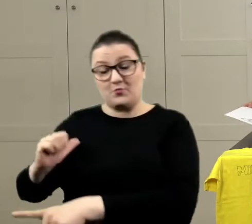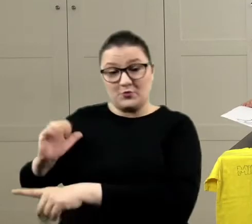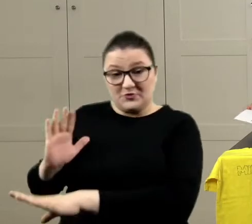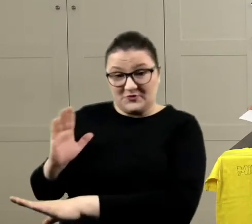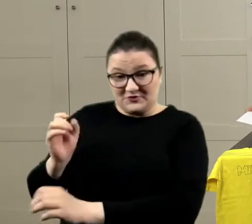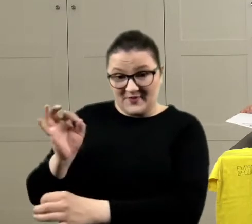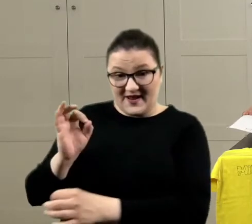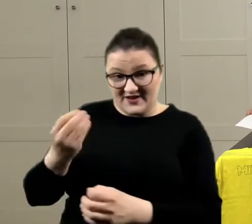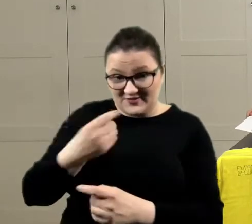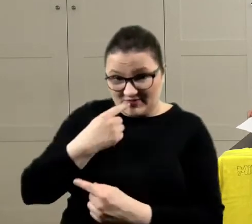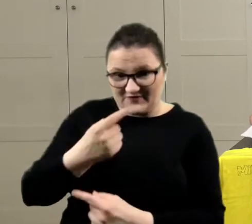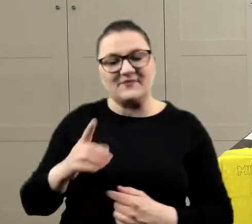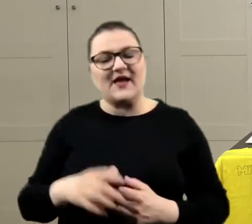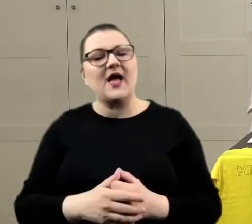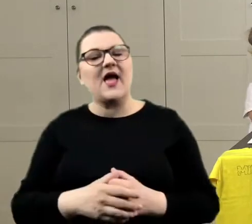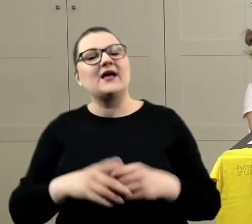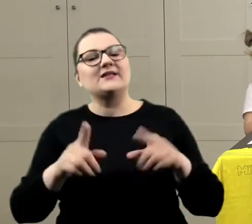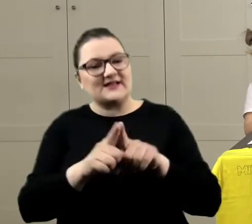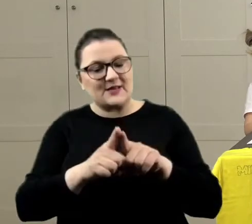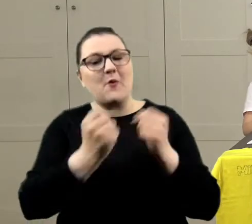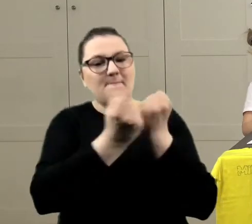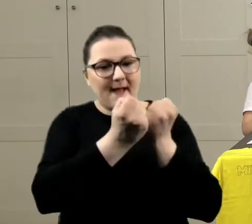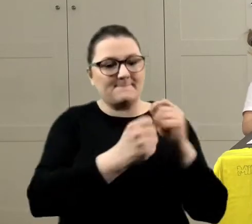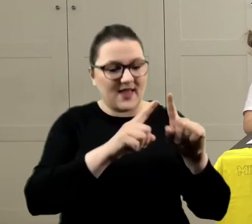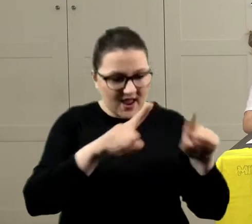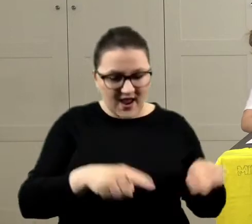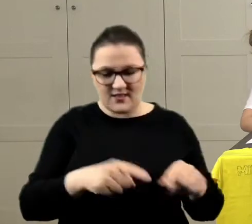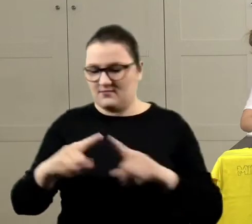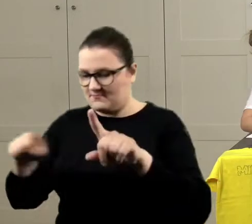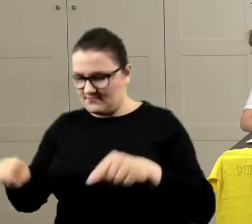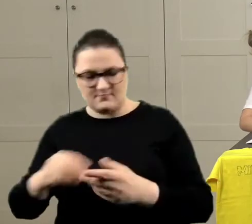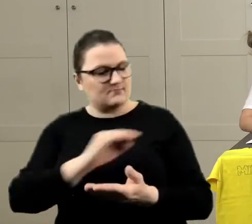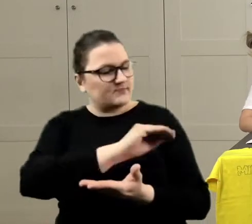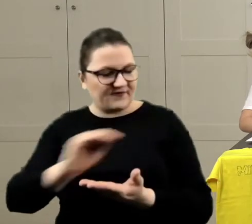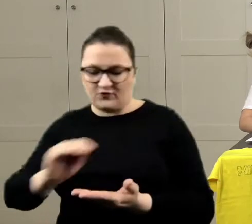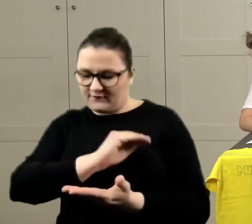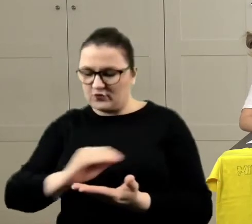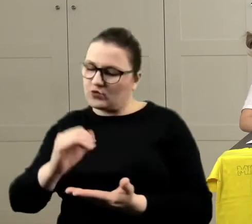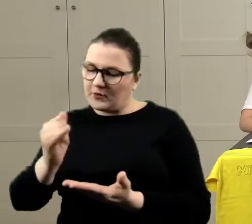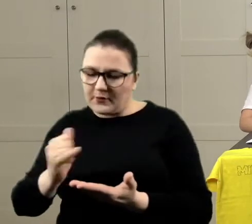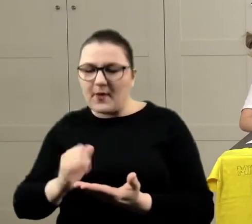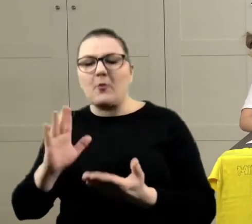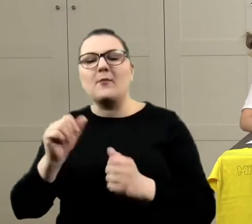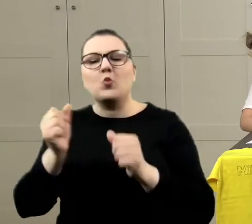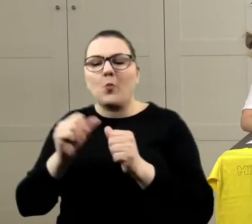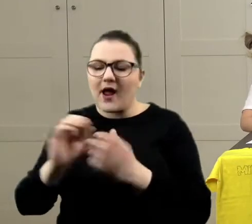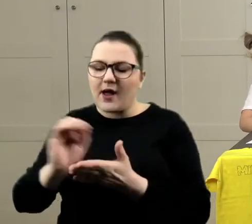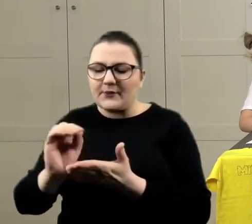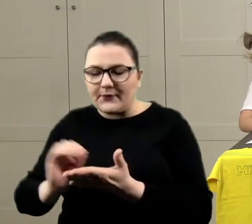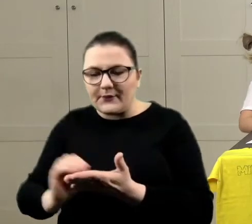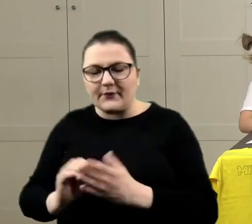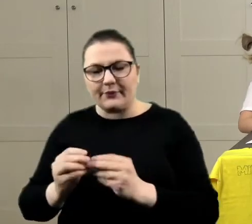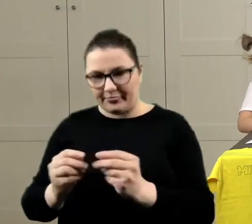to, dobra? Tak samo słuchajcie, jak na kartce byście rysowali, to tak samo tutaj ołówkiem można to zetrzeć. Też staramy się